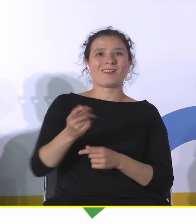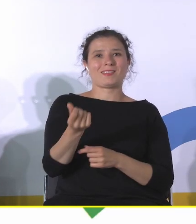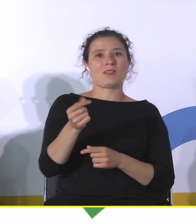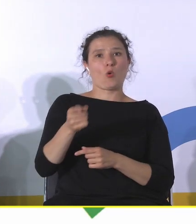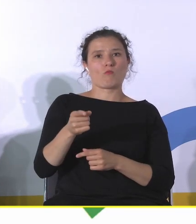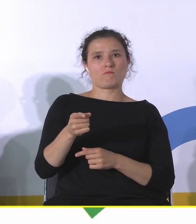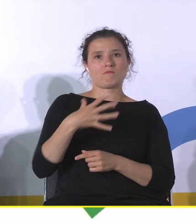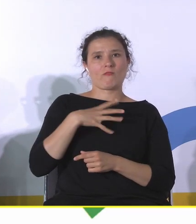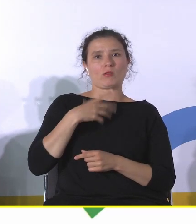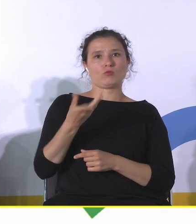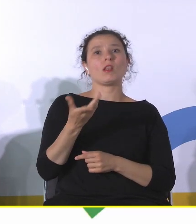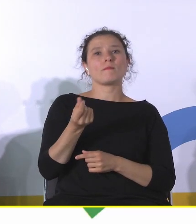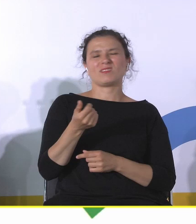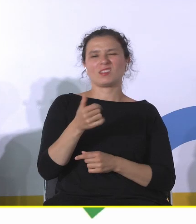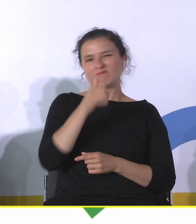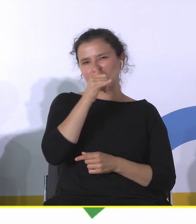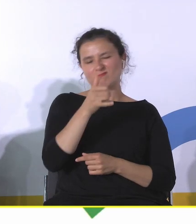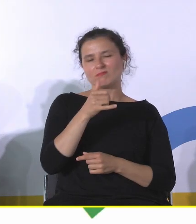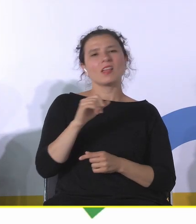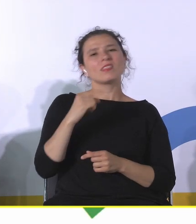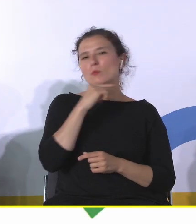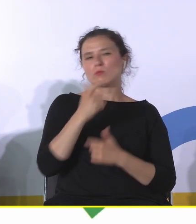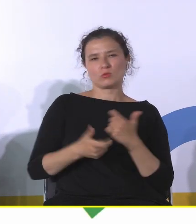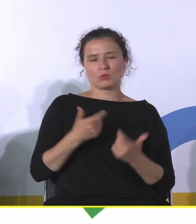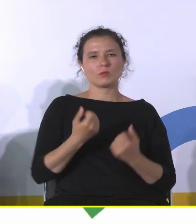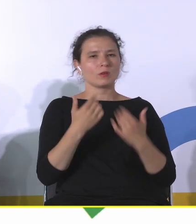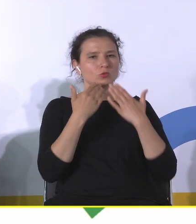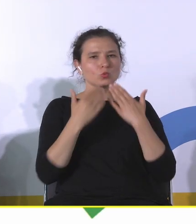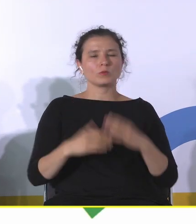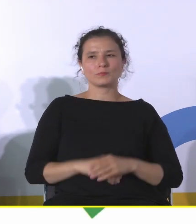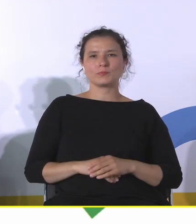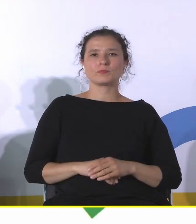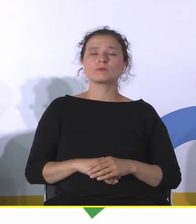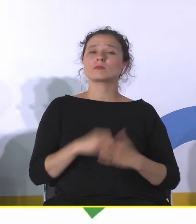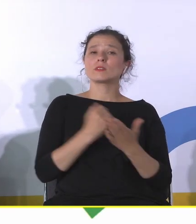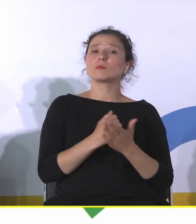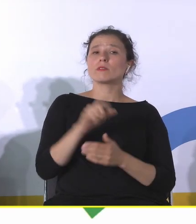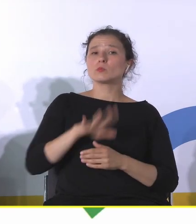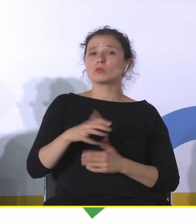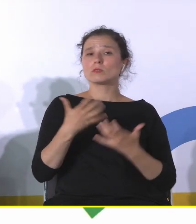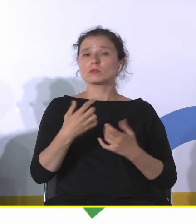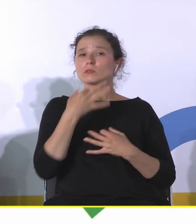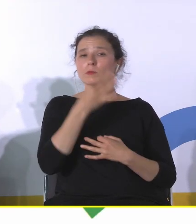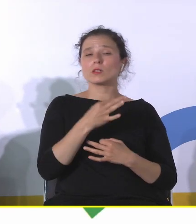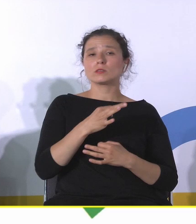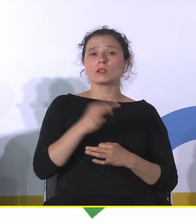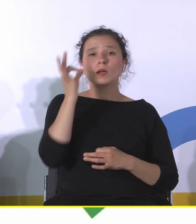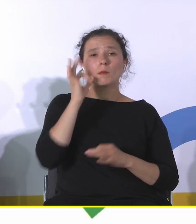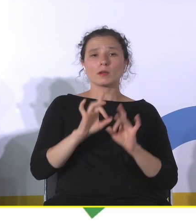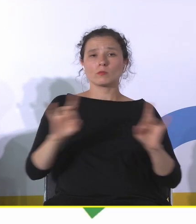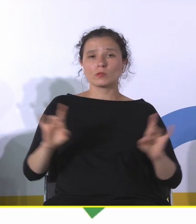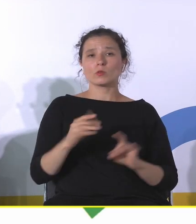Nie potrafimy tego zrobić dzisiaj. Bardzo dziękuję. O kwestie społeczne chciałem zapytać jeszcze panią profesorą Monikę Móżynku-Pisz.